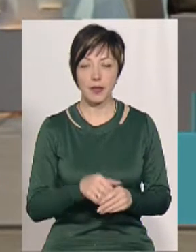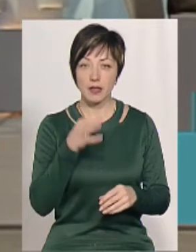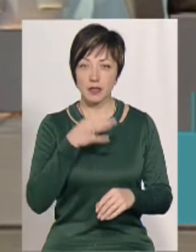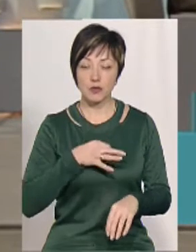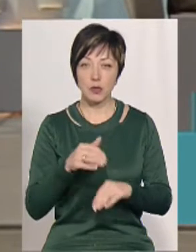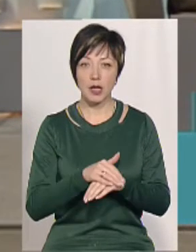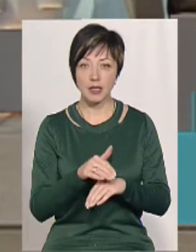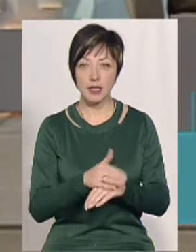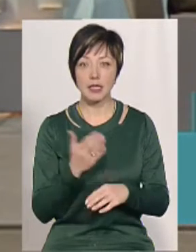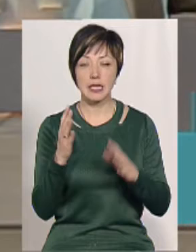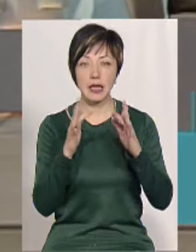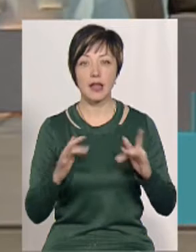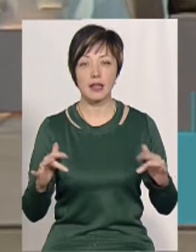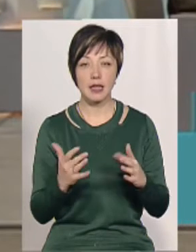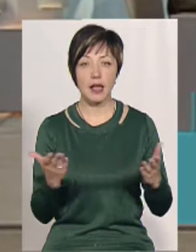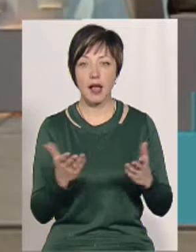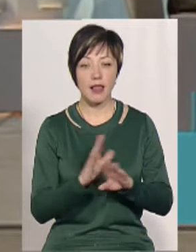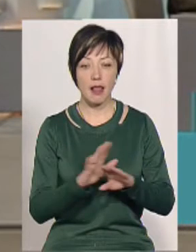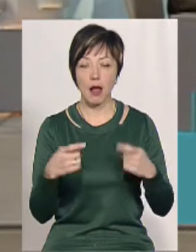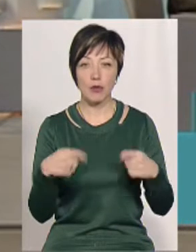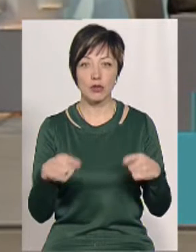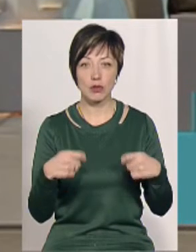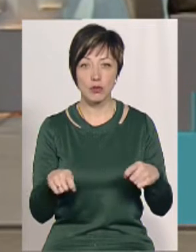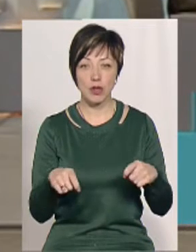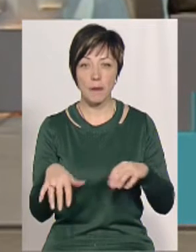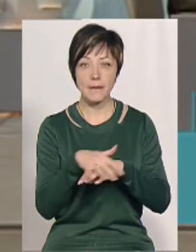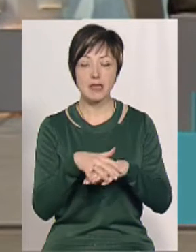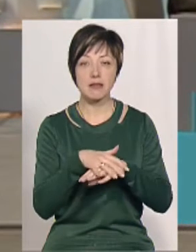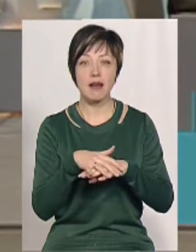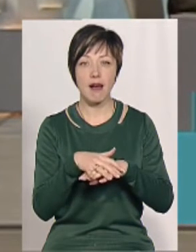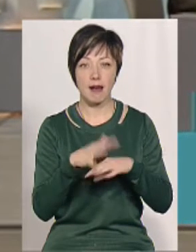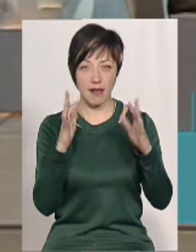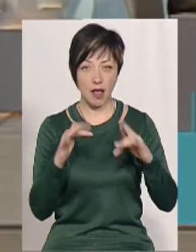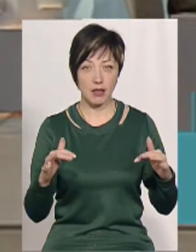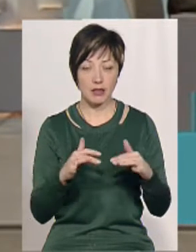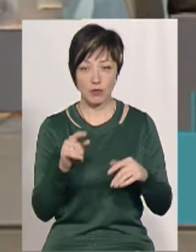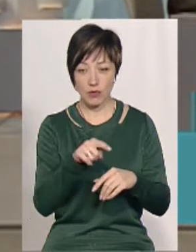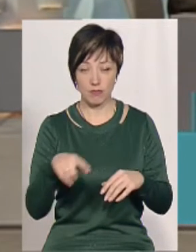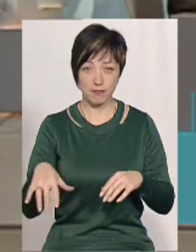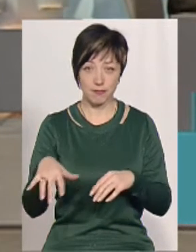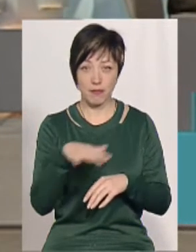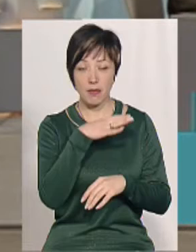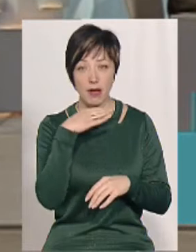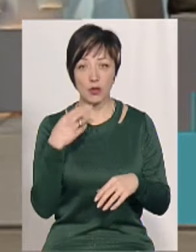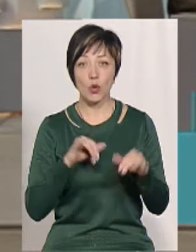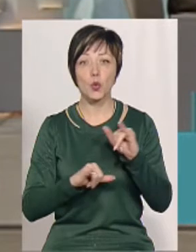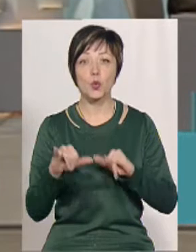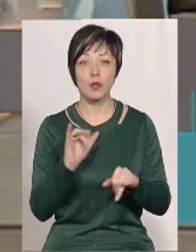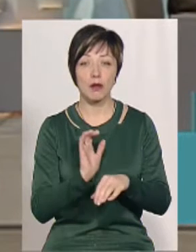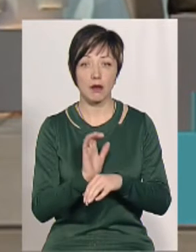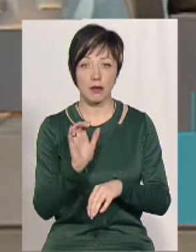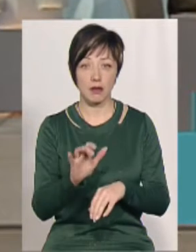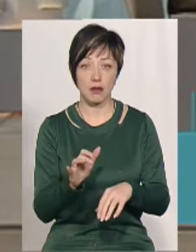Скажіть, будь ласка, а оці ялинки, які не продаються на ялинкових базарах, де їх